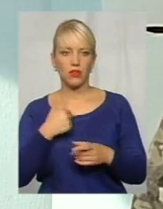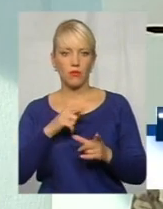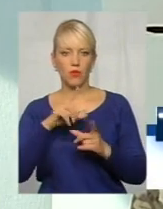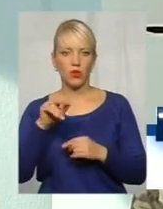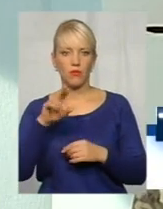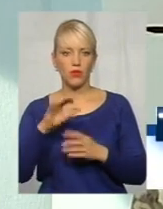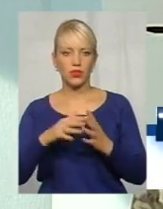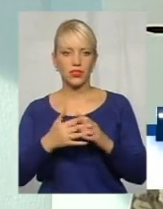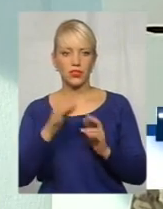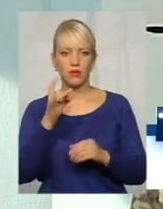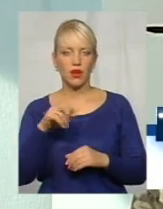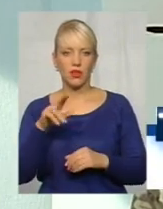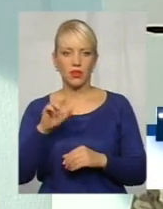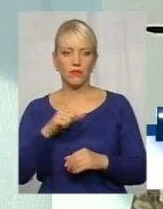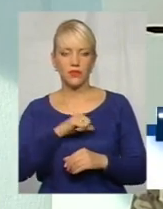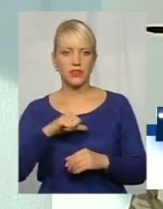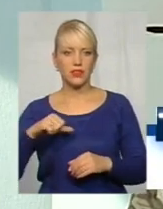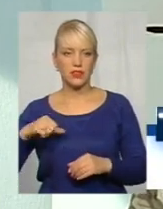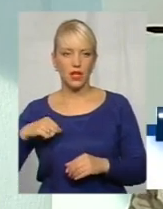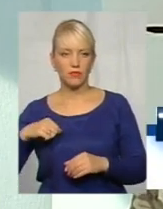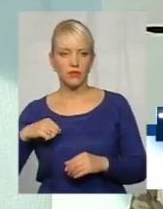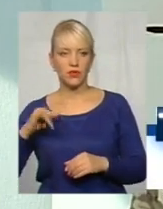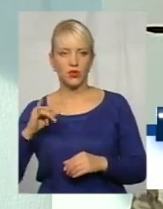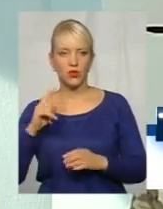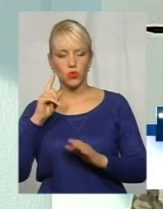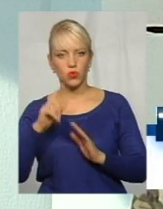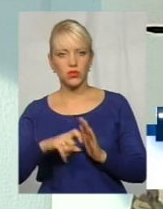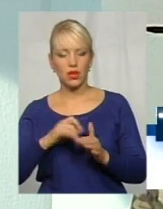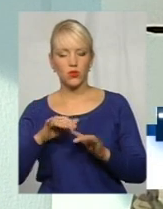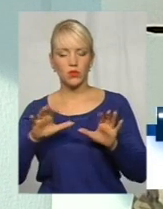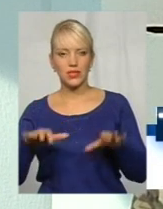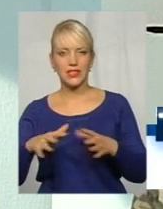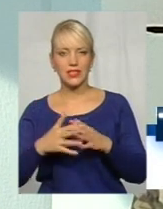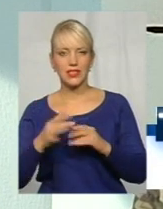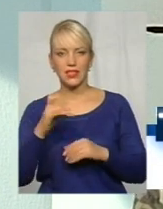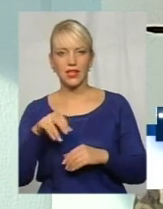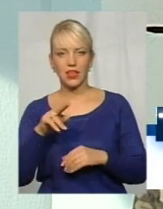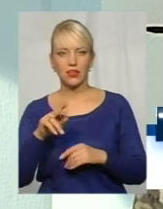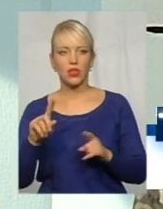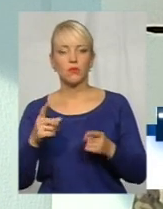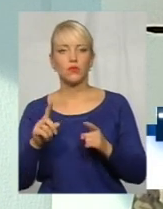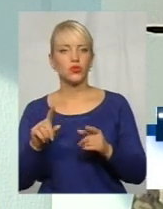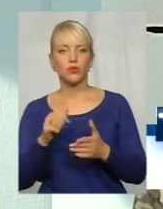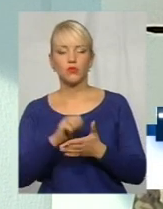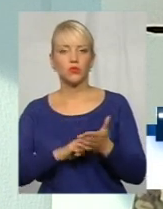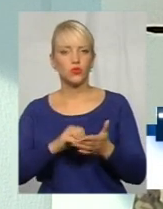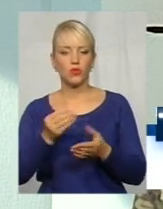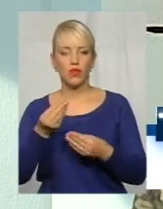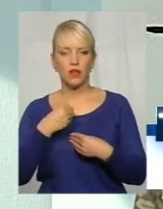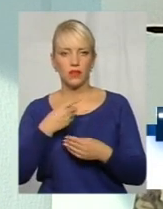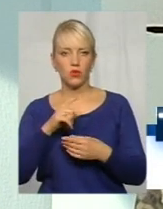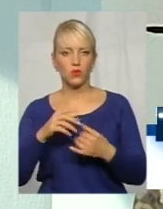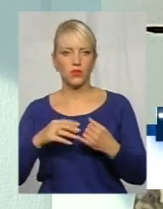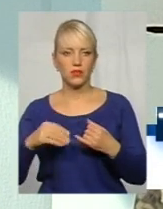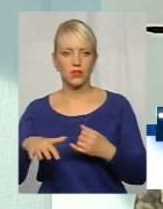радам, сам, з ребятами, з активистами, і знаєте у працівських рад, що, про чому вони не дають. Я зашов,